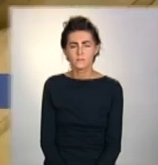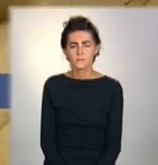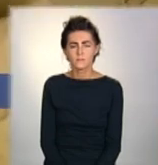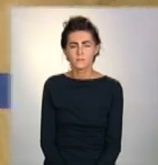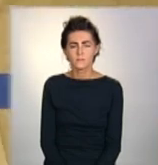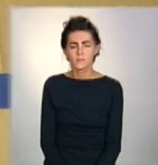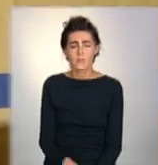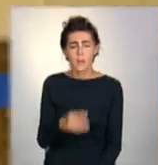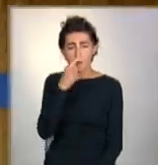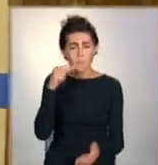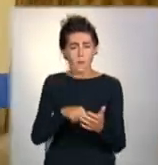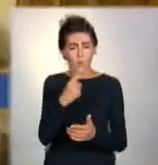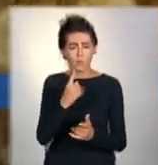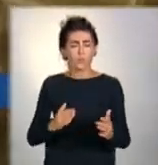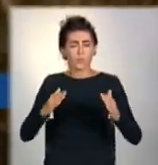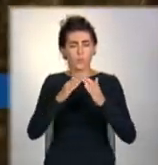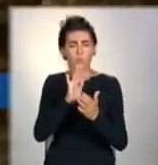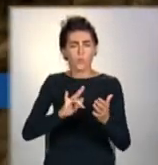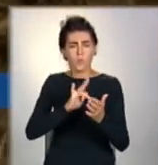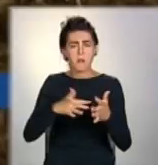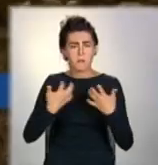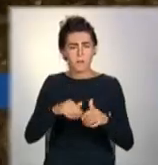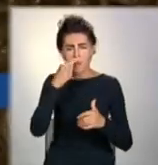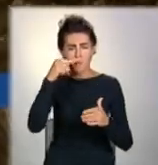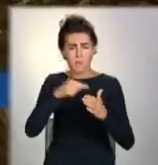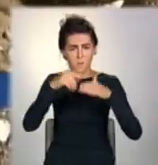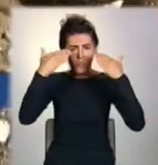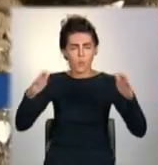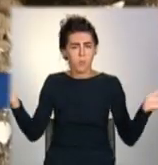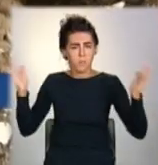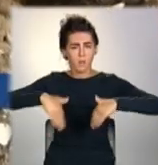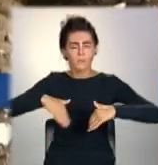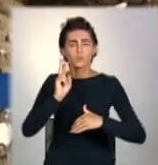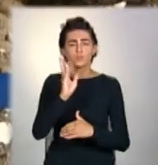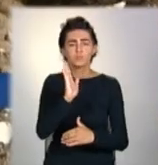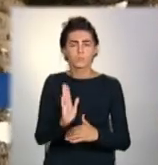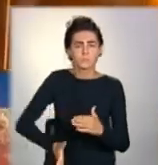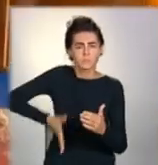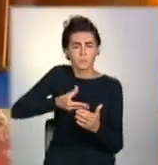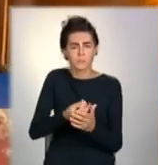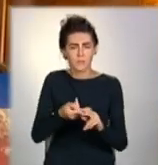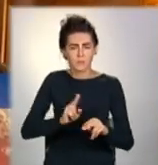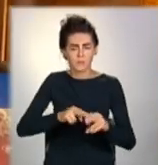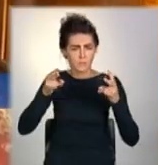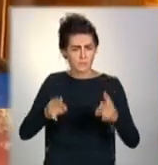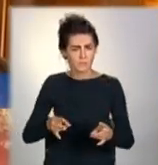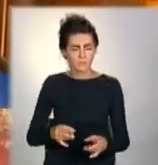В одному з будинків Краматорська обвалилася стеля. Хто буде відшкодовувати збитки мешканцям?